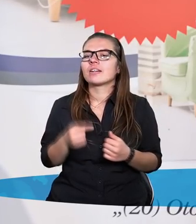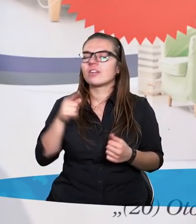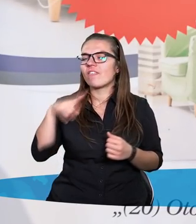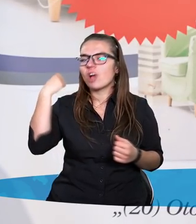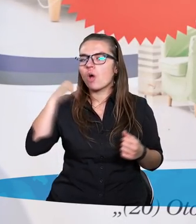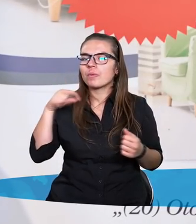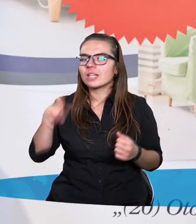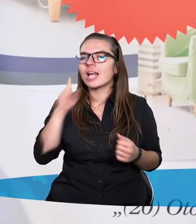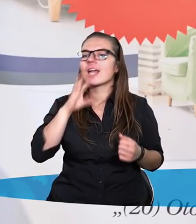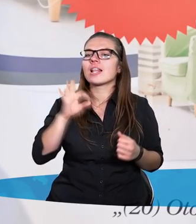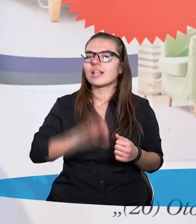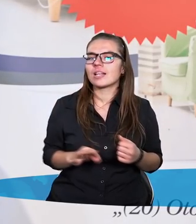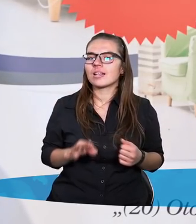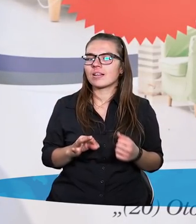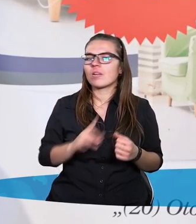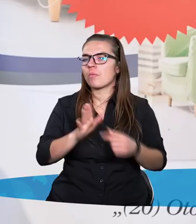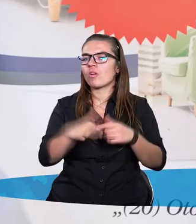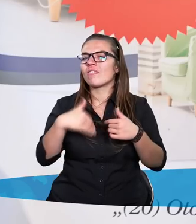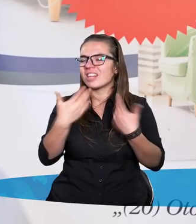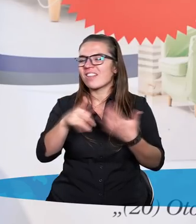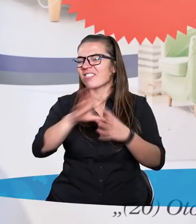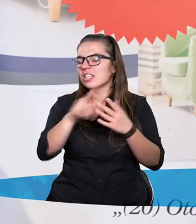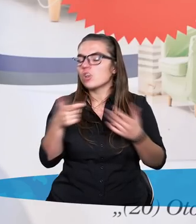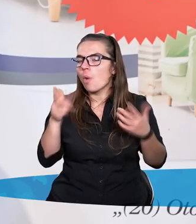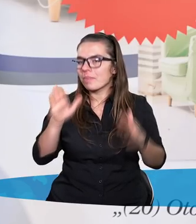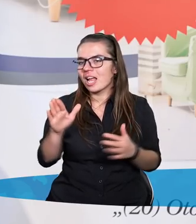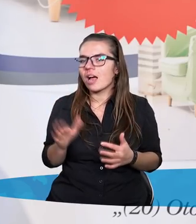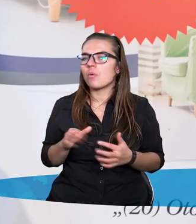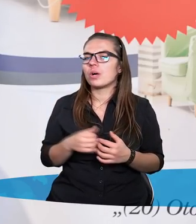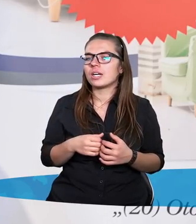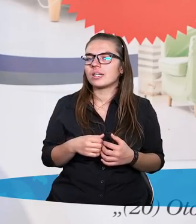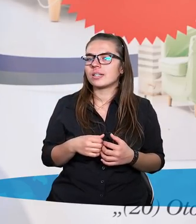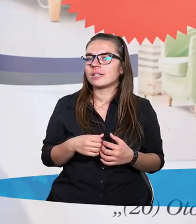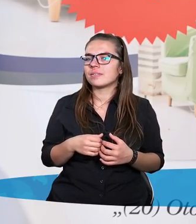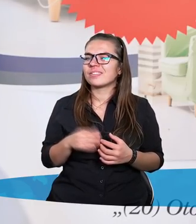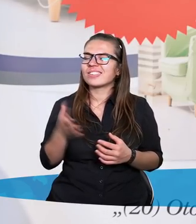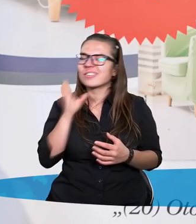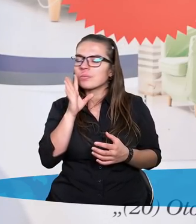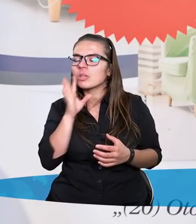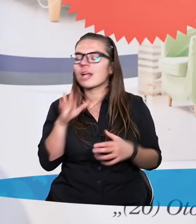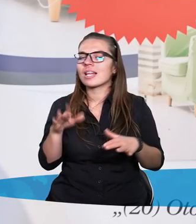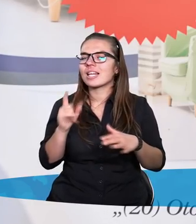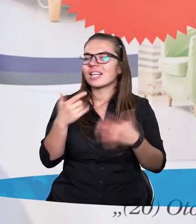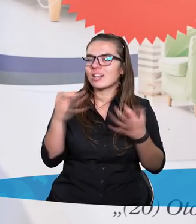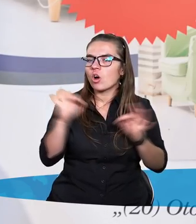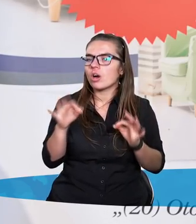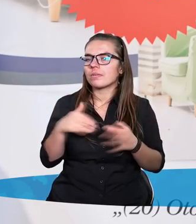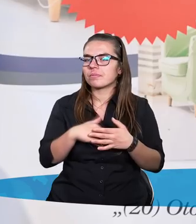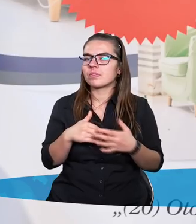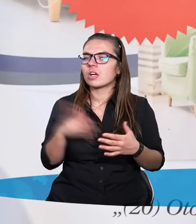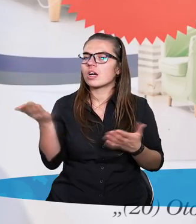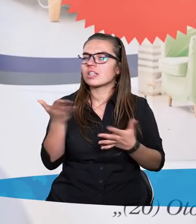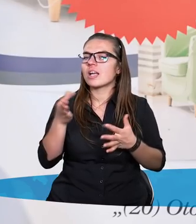wyobraź sobie, że ten syn po wydaniu już wszystkiego, co miał i takiej naprawdę degradacji, gdzie